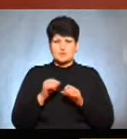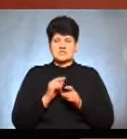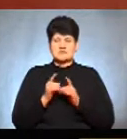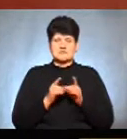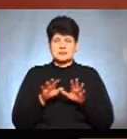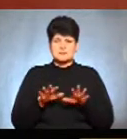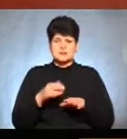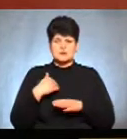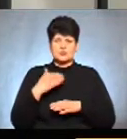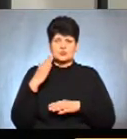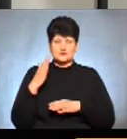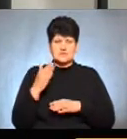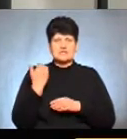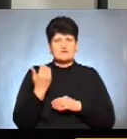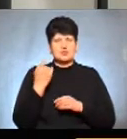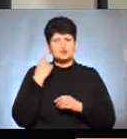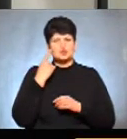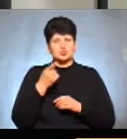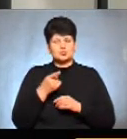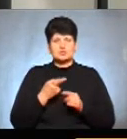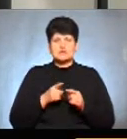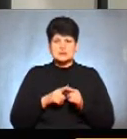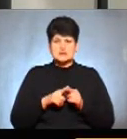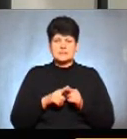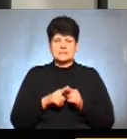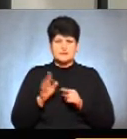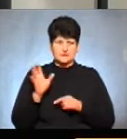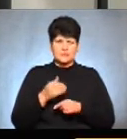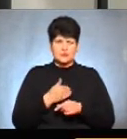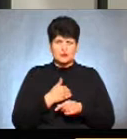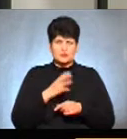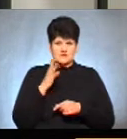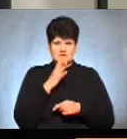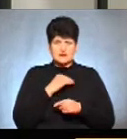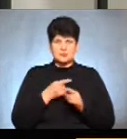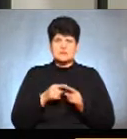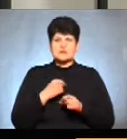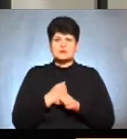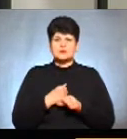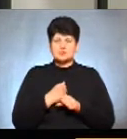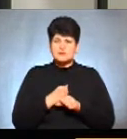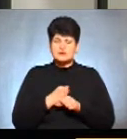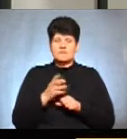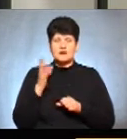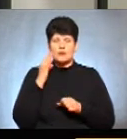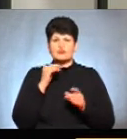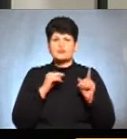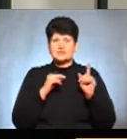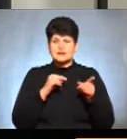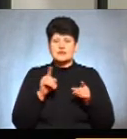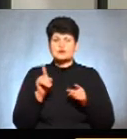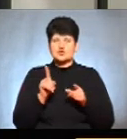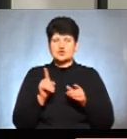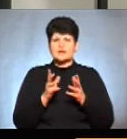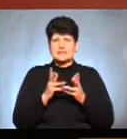голосування. На вашу думку, чи все ж таки всі охочі встигнуть це зробити, враховуючи те, що кількість днів